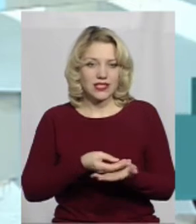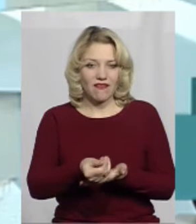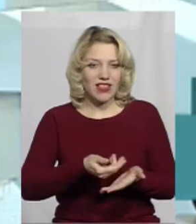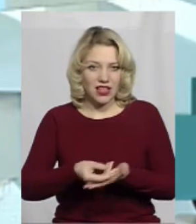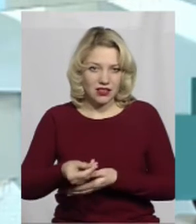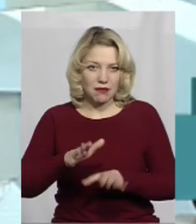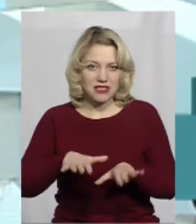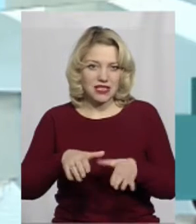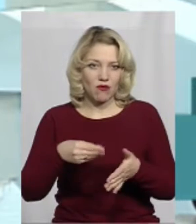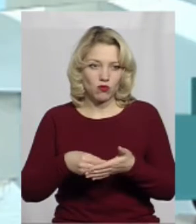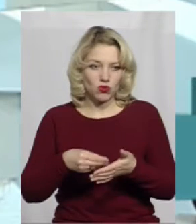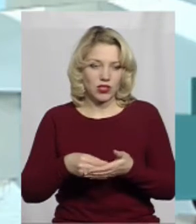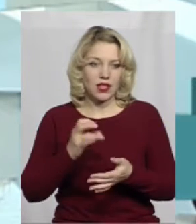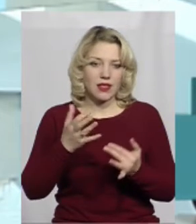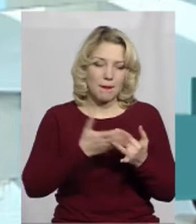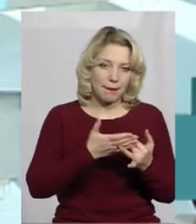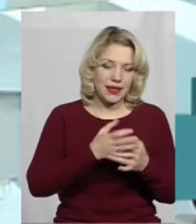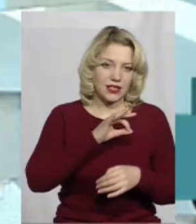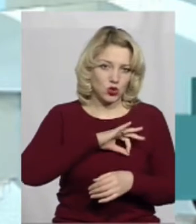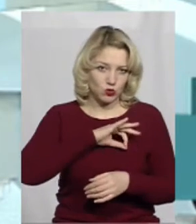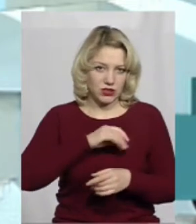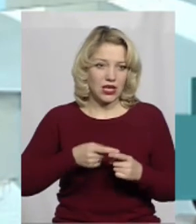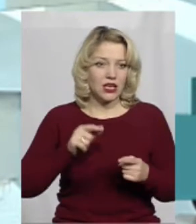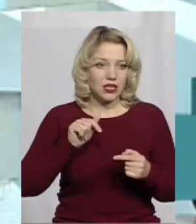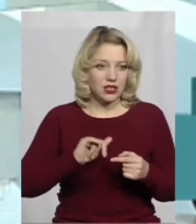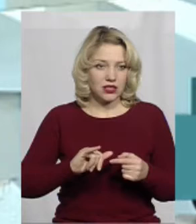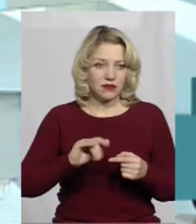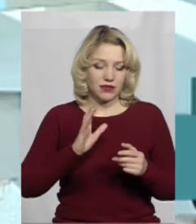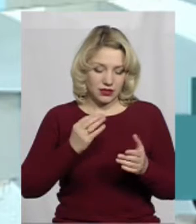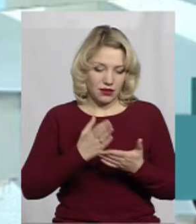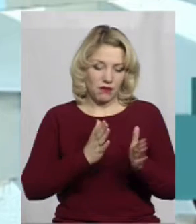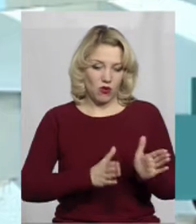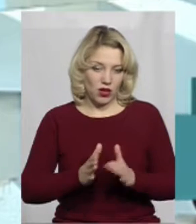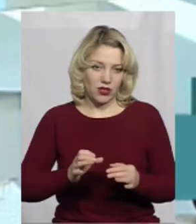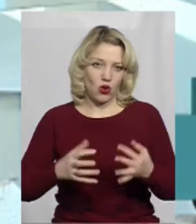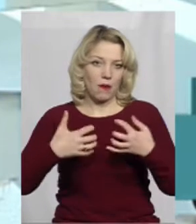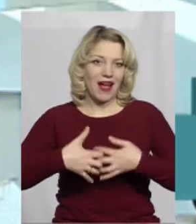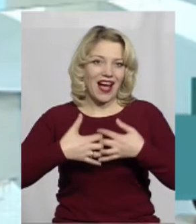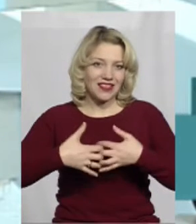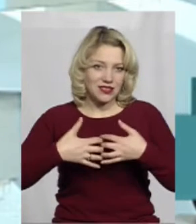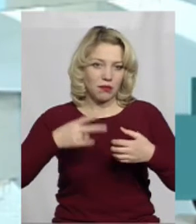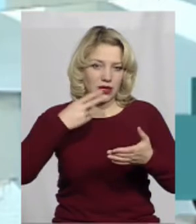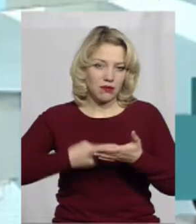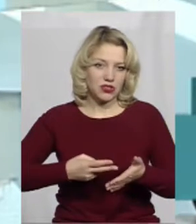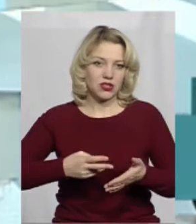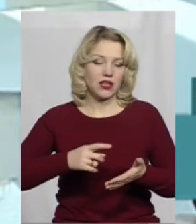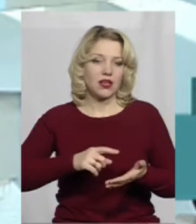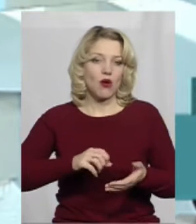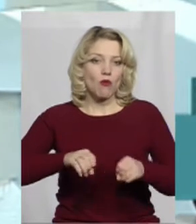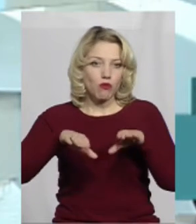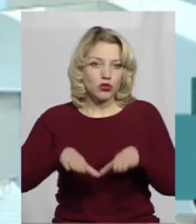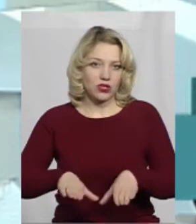на пільги і житлові субсидії. Тобто, на сьогоднішній день є такий відповідний порядок, механізм передбачений постановою,